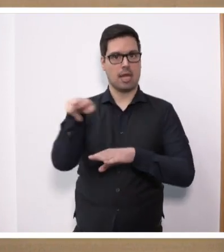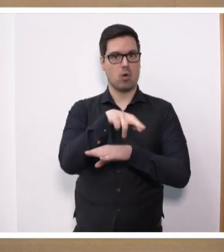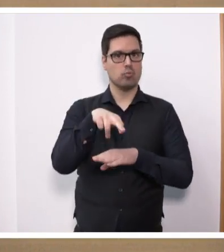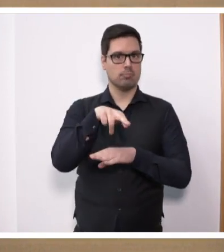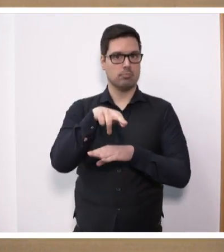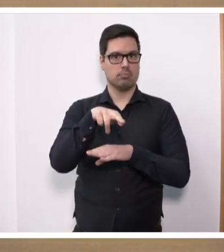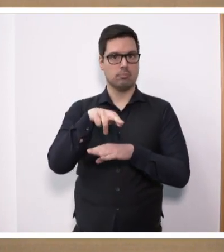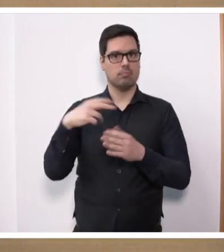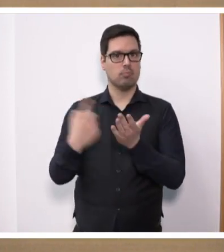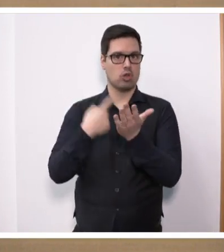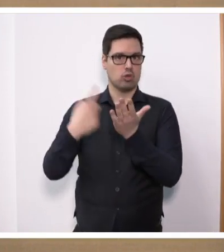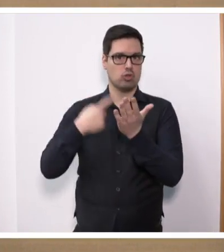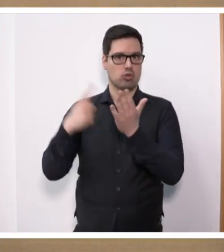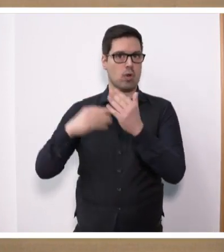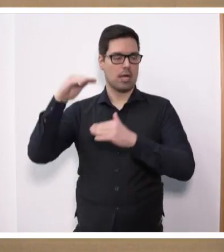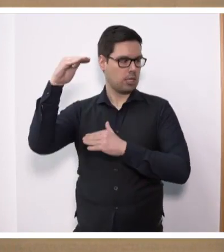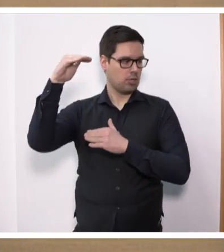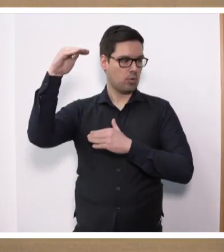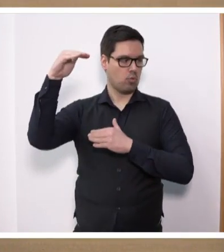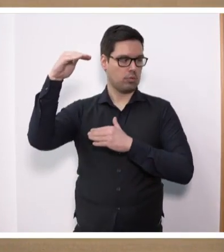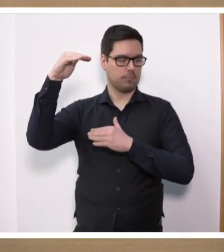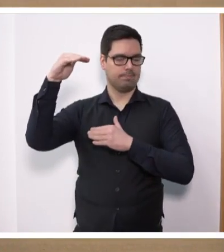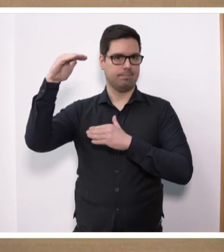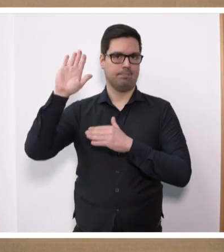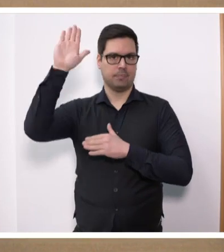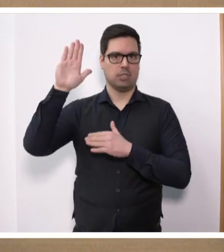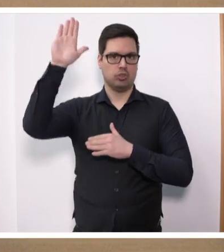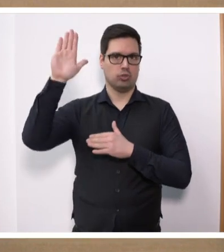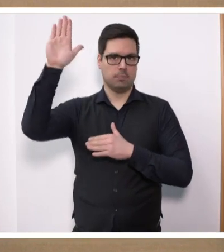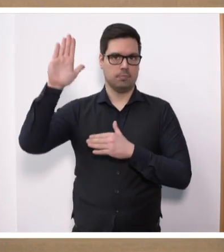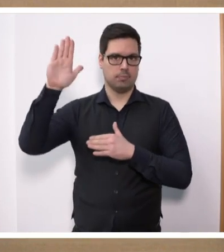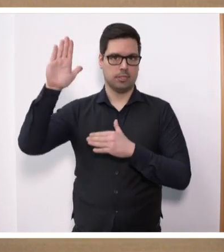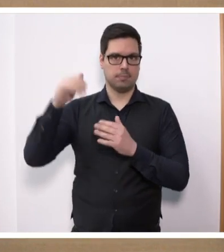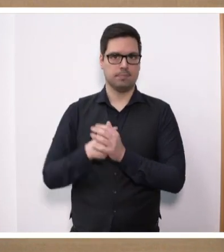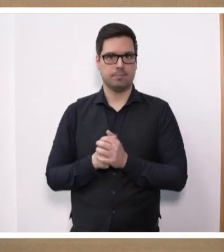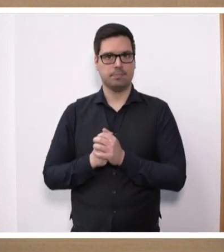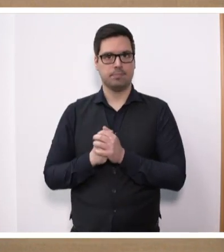massive Steuererhöhung beim Agrardiesel gestimmt. Das lässt sich nicht bestreiten.